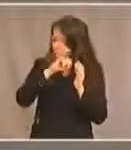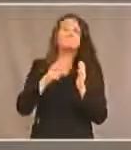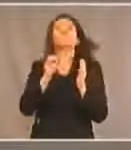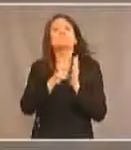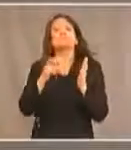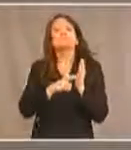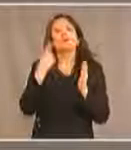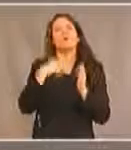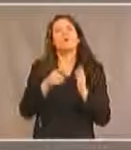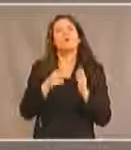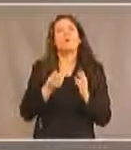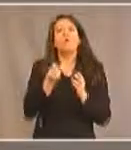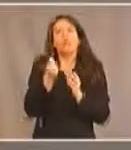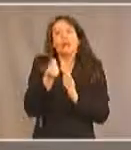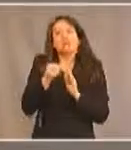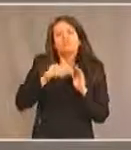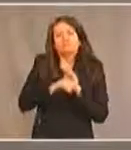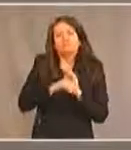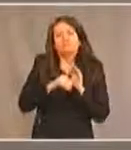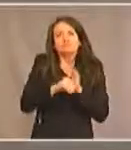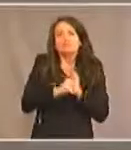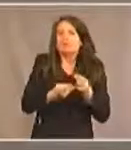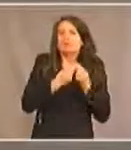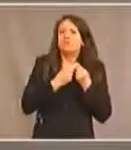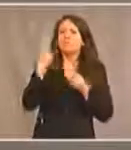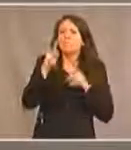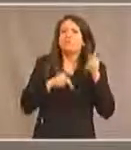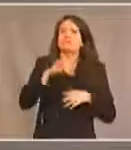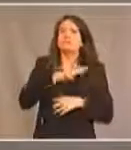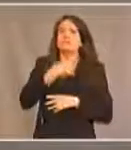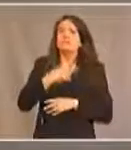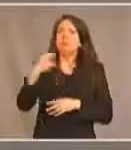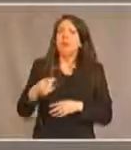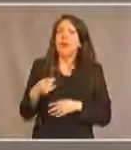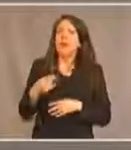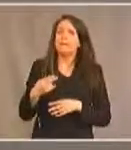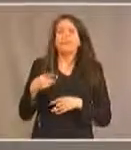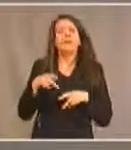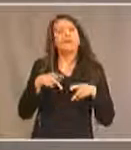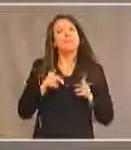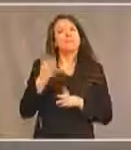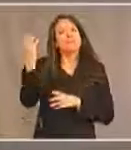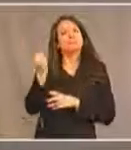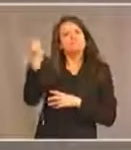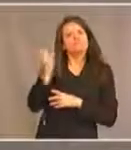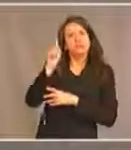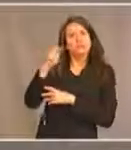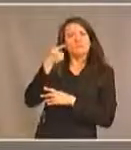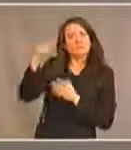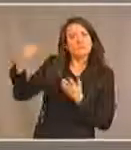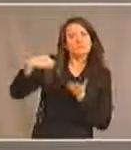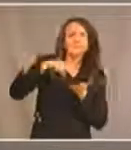pour un régime d'épargne pour les handicaps qui permettrait de recevoir des prestations du gouvernement.